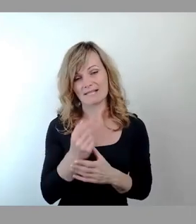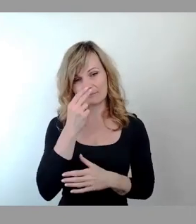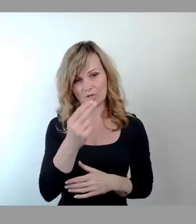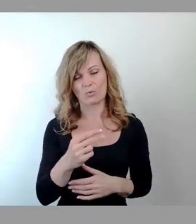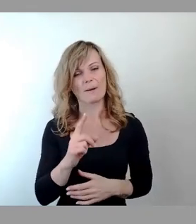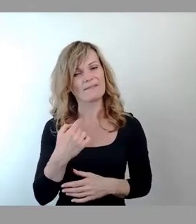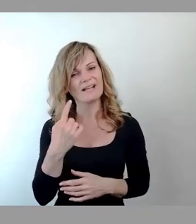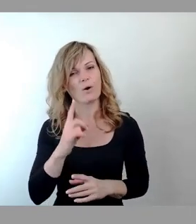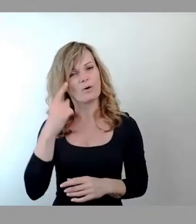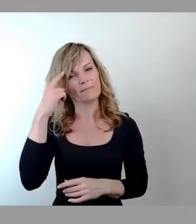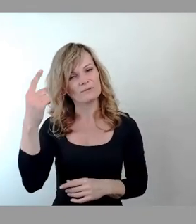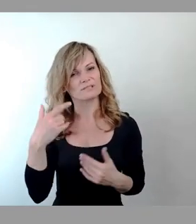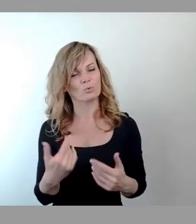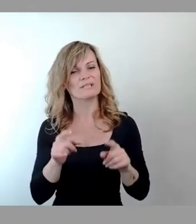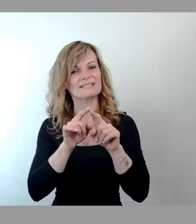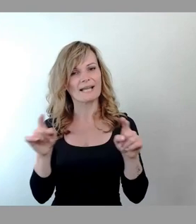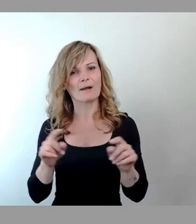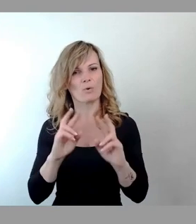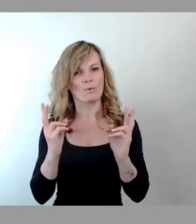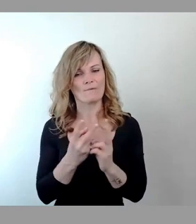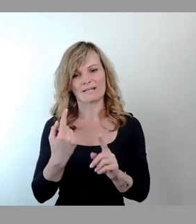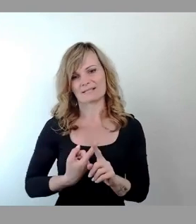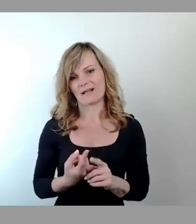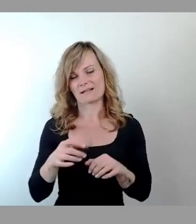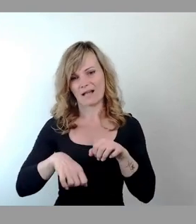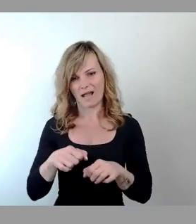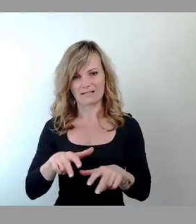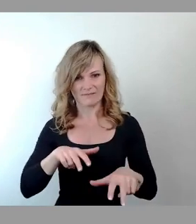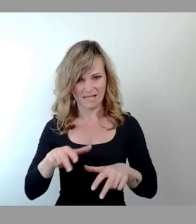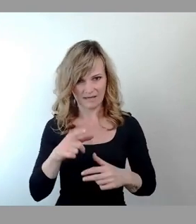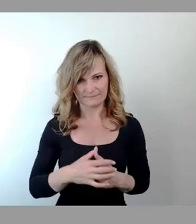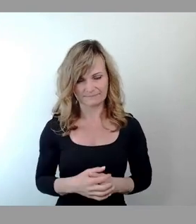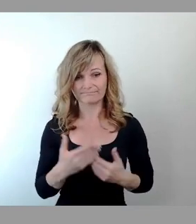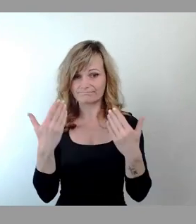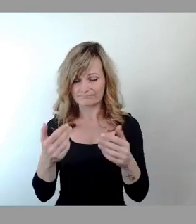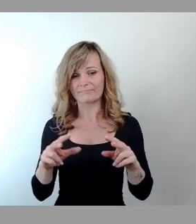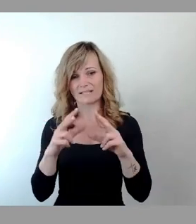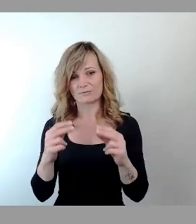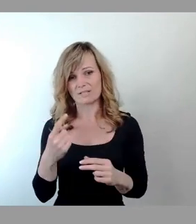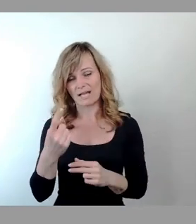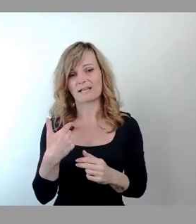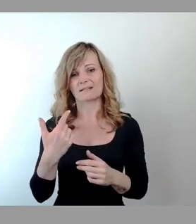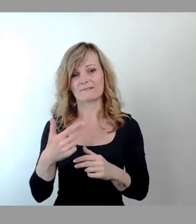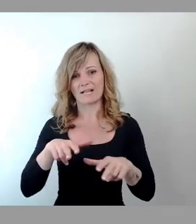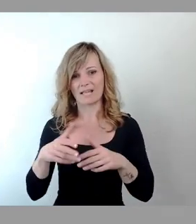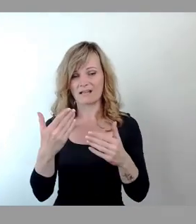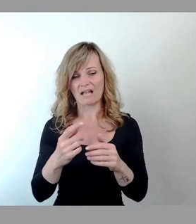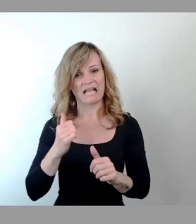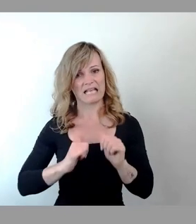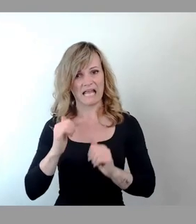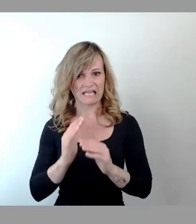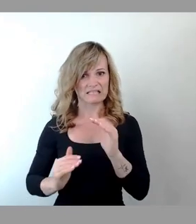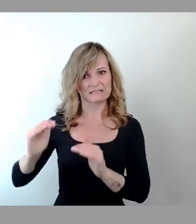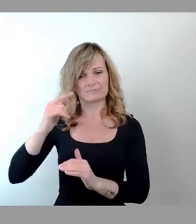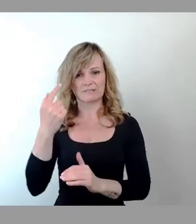einig, ist das Thema der Unfallzahlung im Radverkehr. Hier sind wir im nationalen Vergleich leider spitze. Drei bis vier Radfahrende werden pro